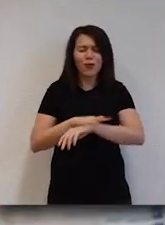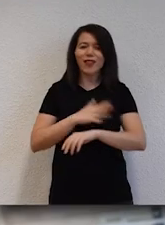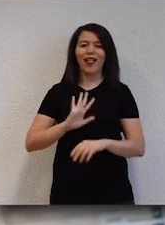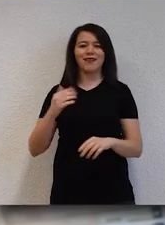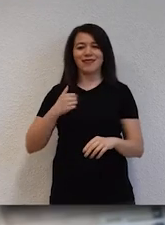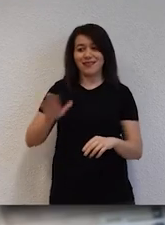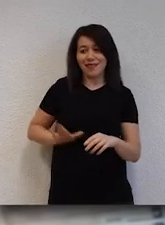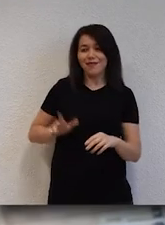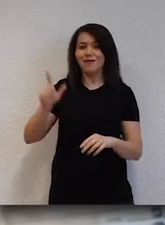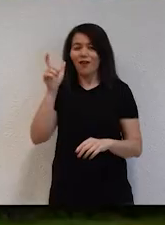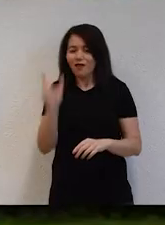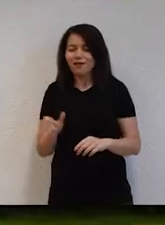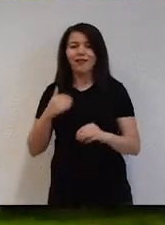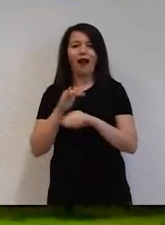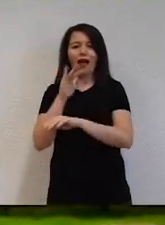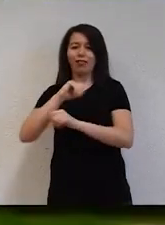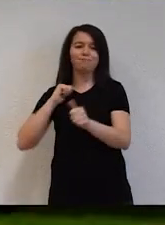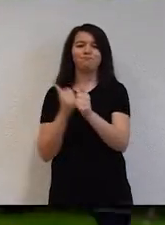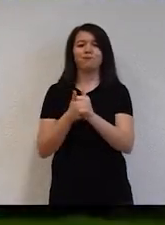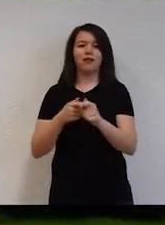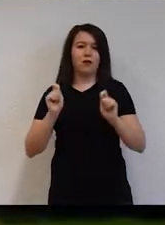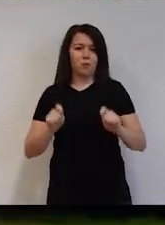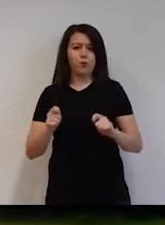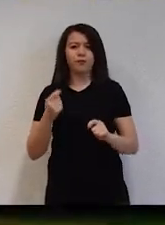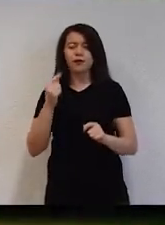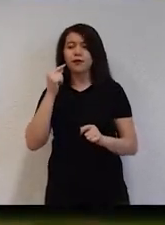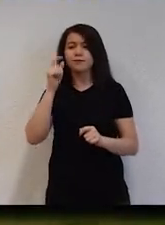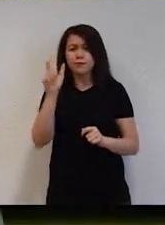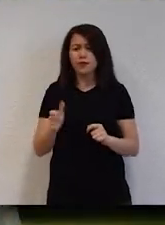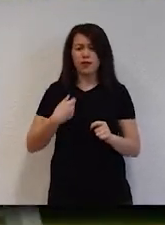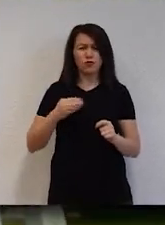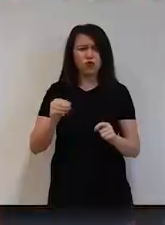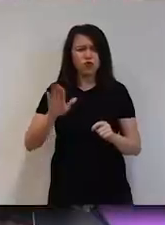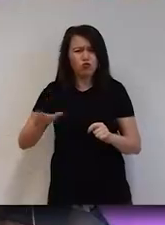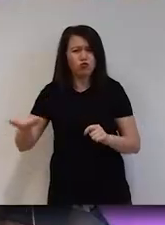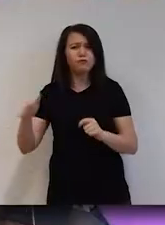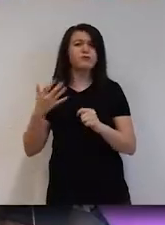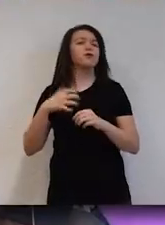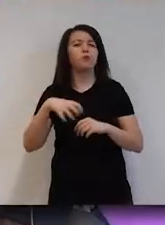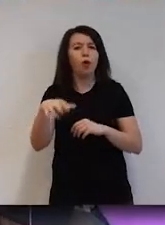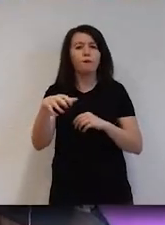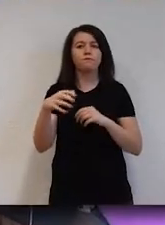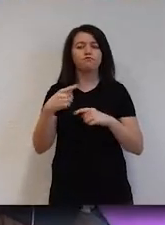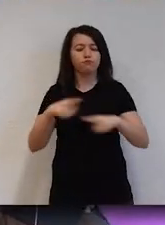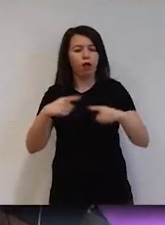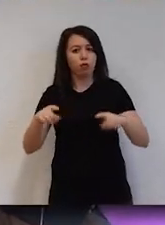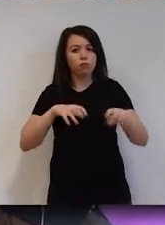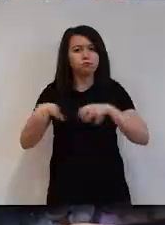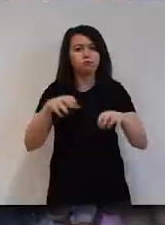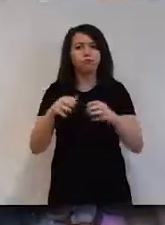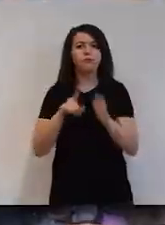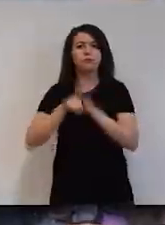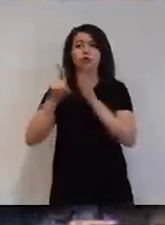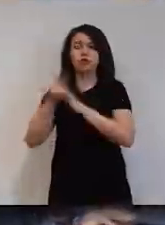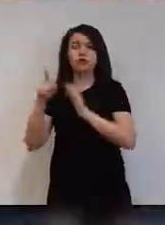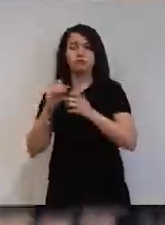sadece duygu değil, hayat duruşu sergiliyoruz. Yalnızca yetiştiğimiz alanlarda değil, farklı dallarda da